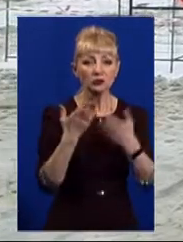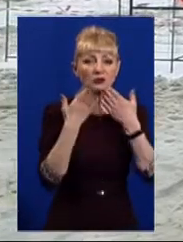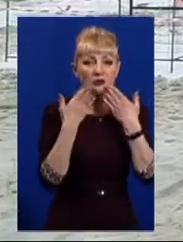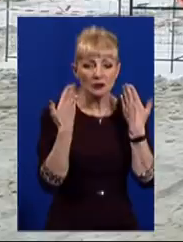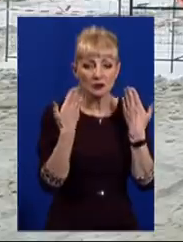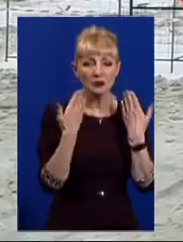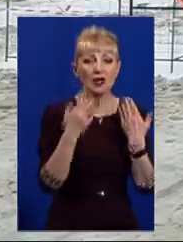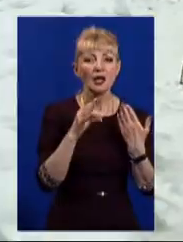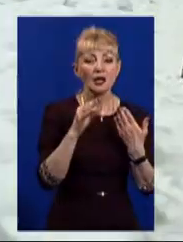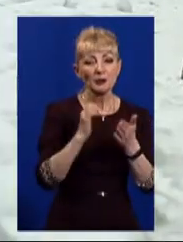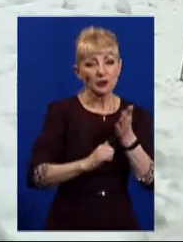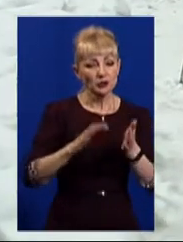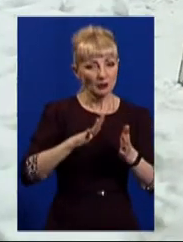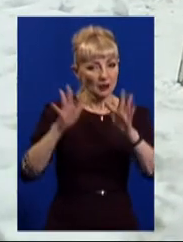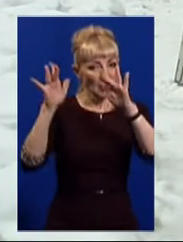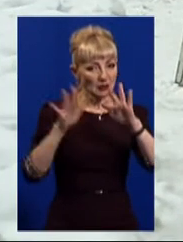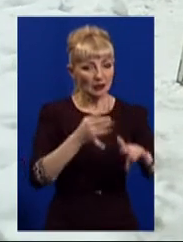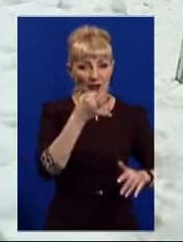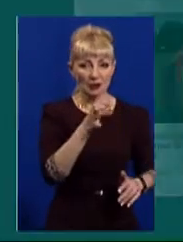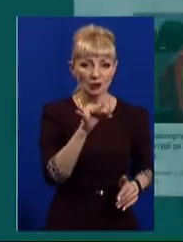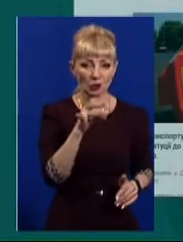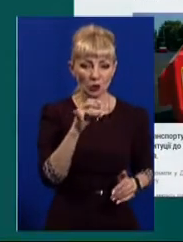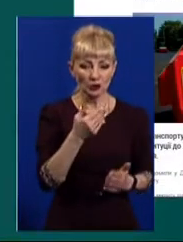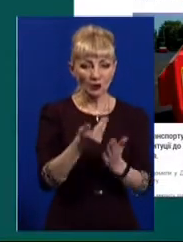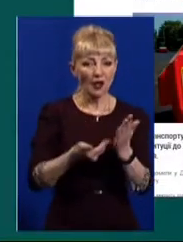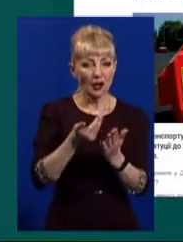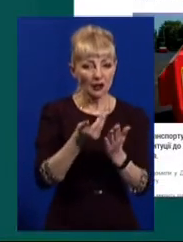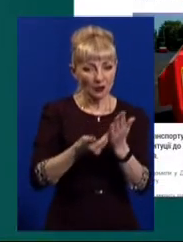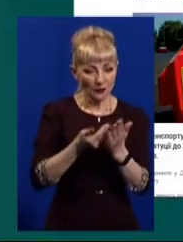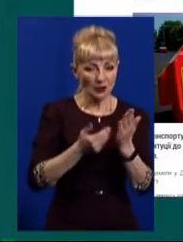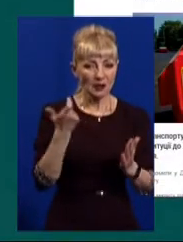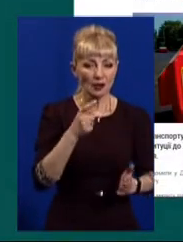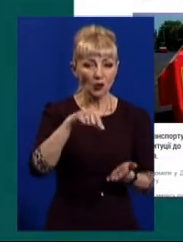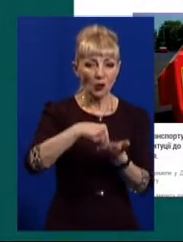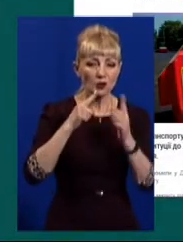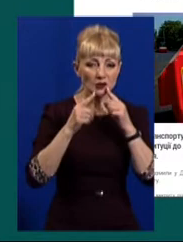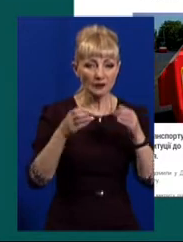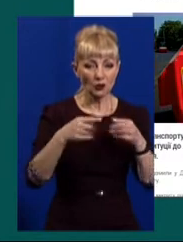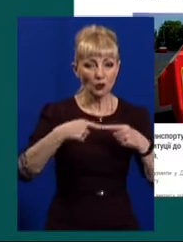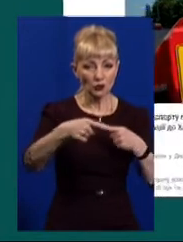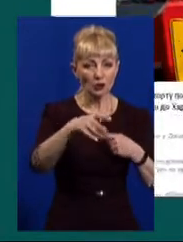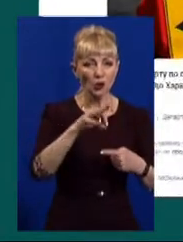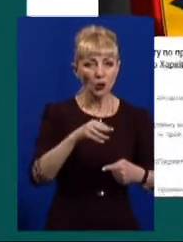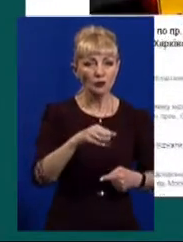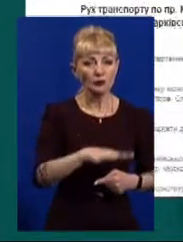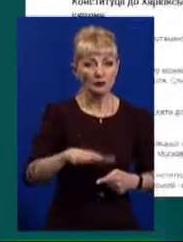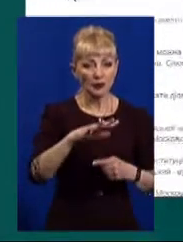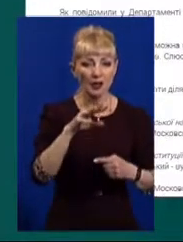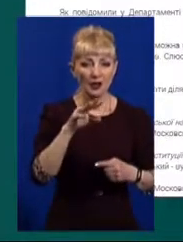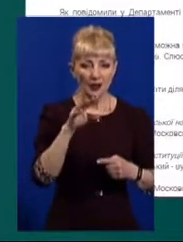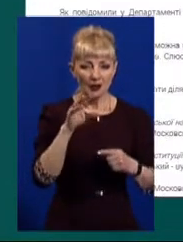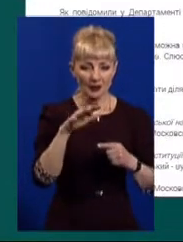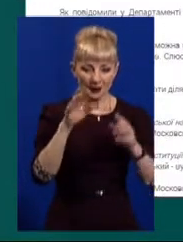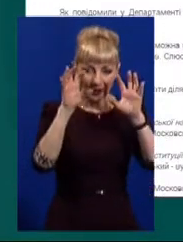пояснив Юрій Сидоренко, речник Харківської міськради. Ділянку проспекту від Майдану Конституції до Харківської набережної відкриють для